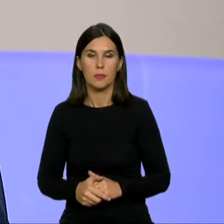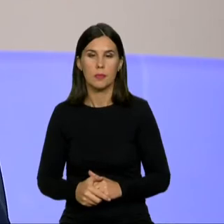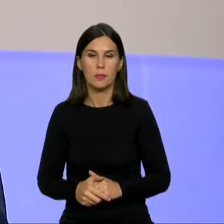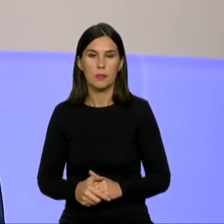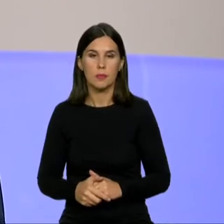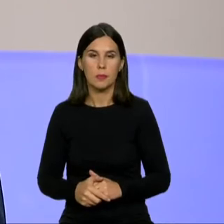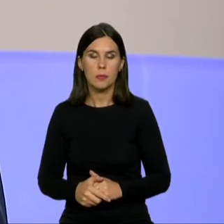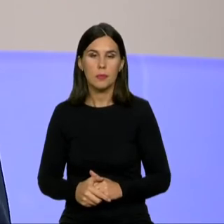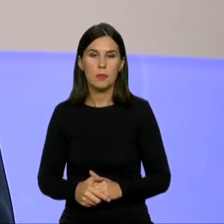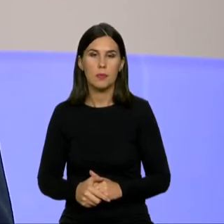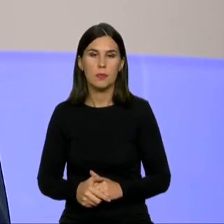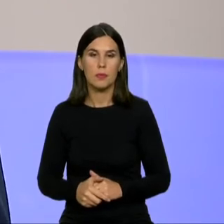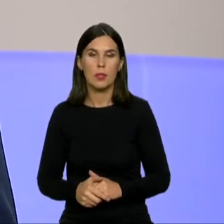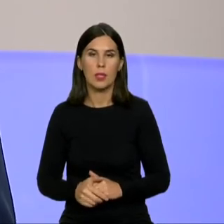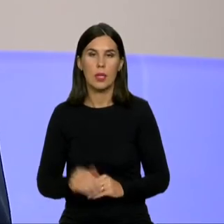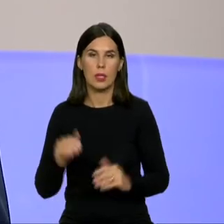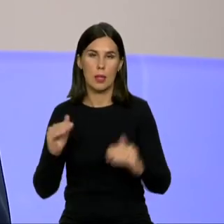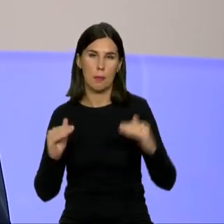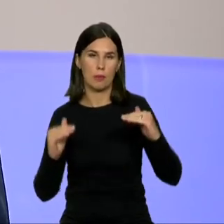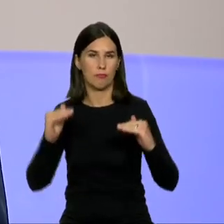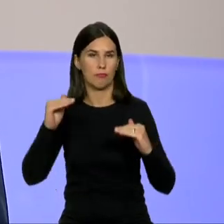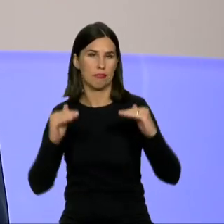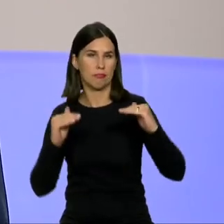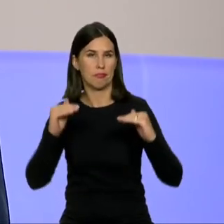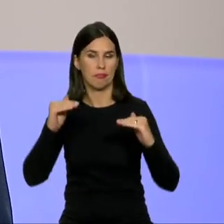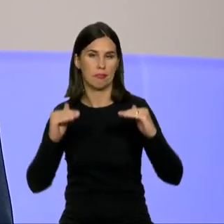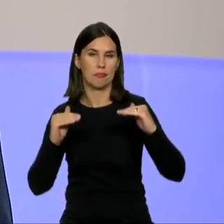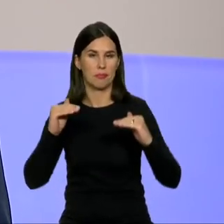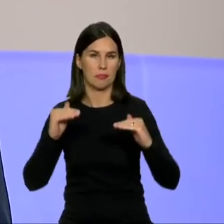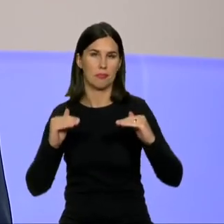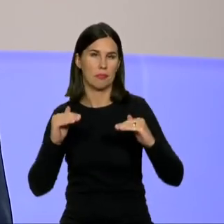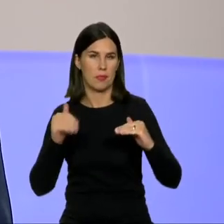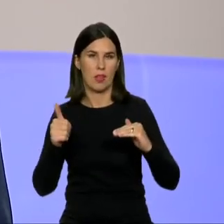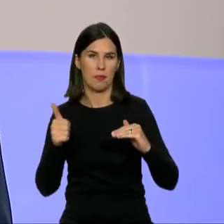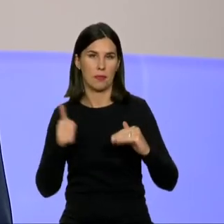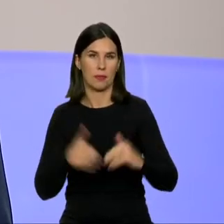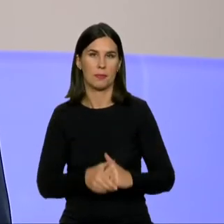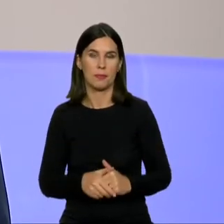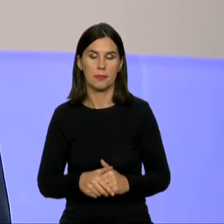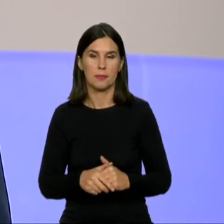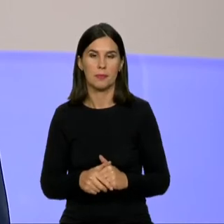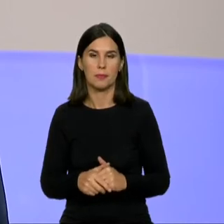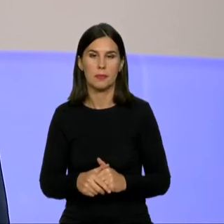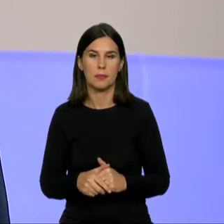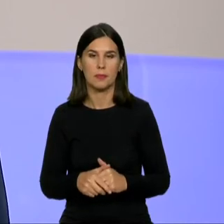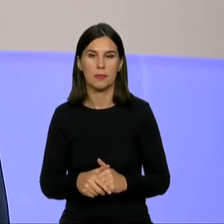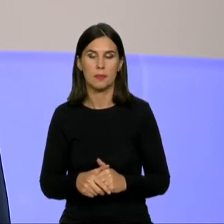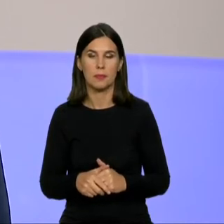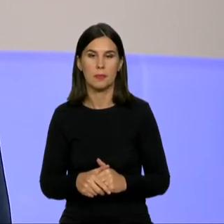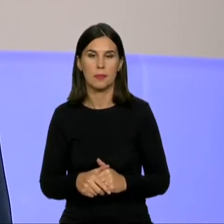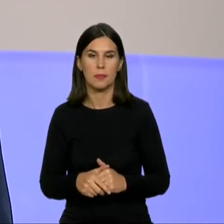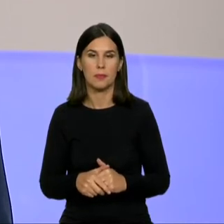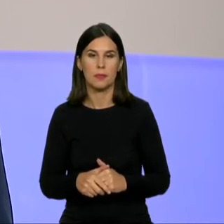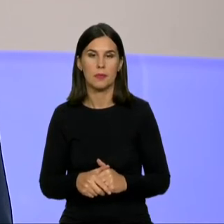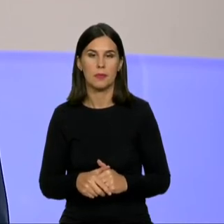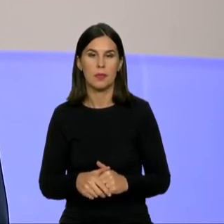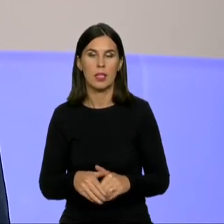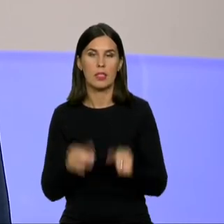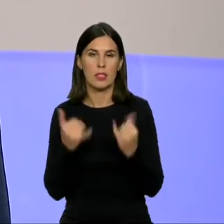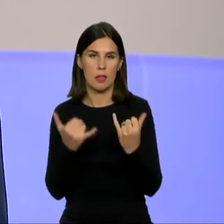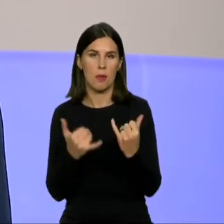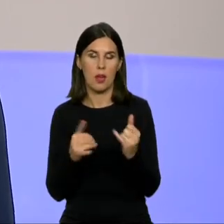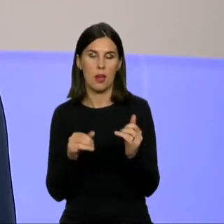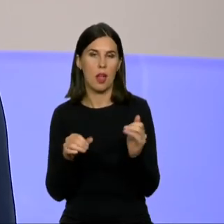amortizuoti tą gana didelį elektros kainos kadrylį, kurį mes dar